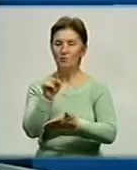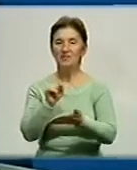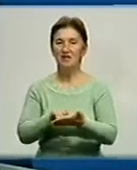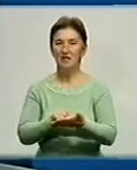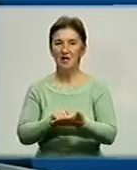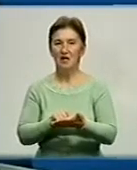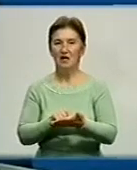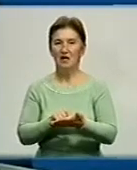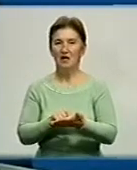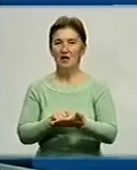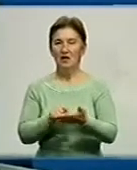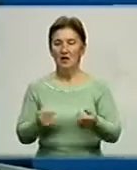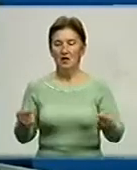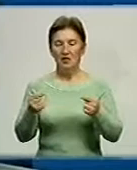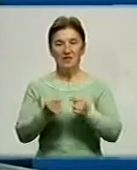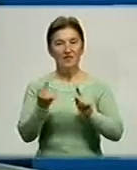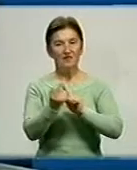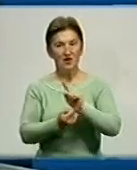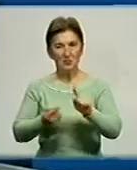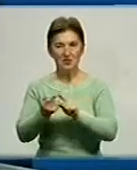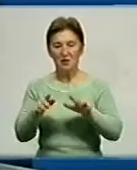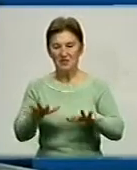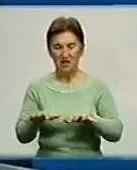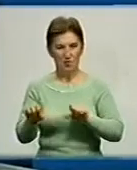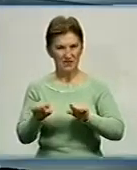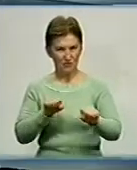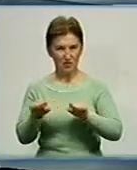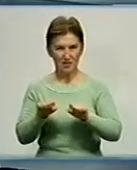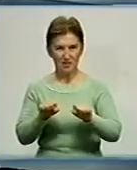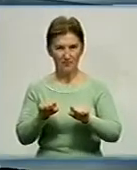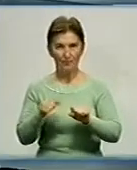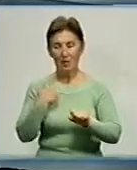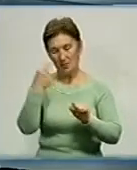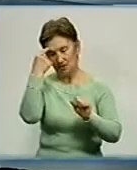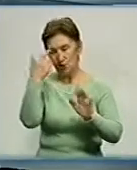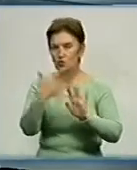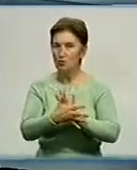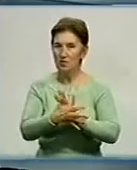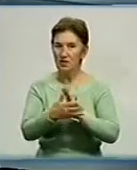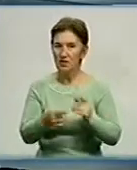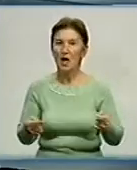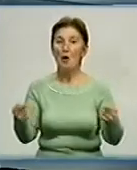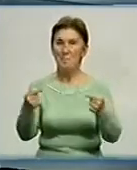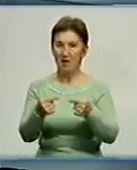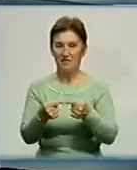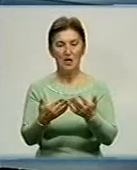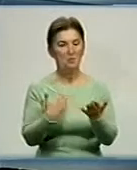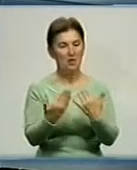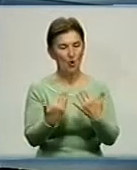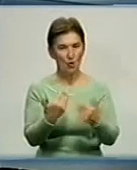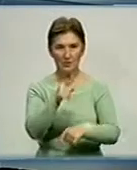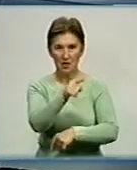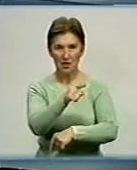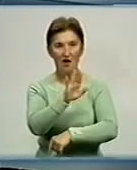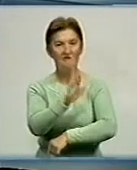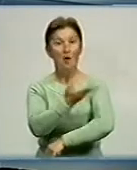Це питання якраз реформування органів місцевого самоврядування. Ми зрозуміли певні підходи Польщі більш